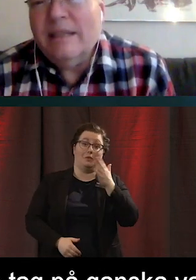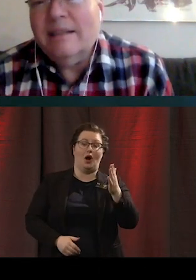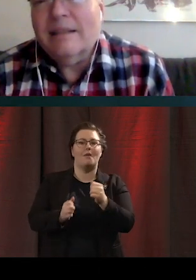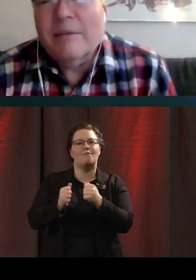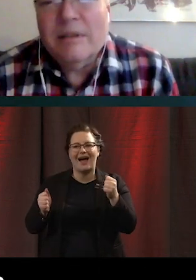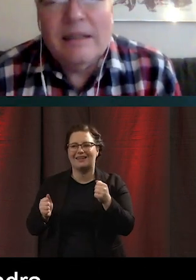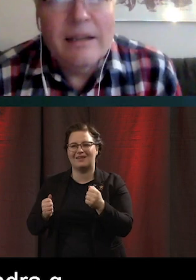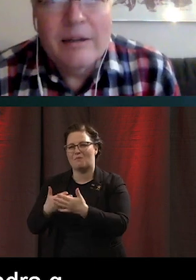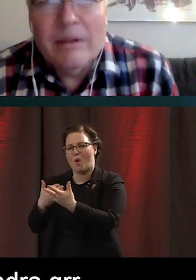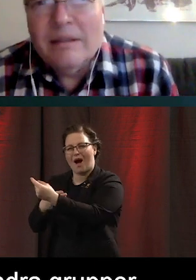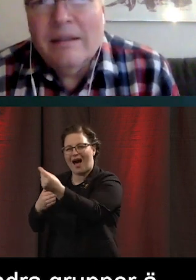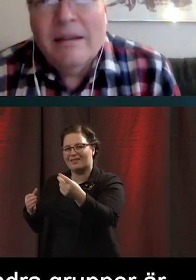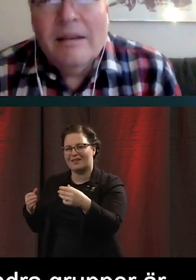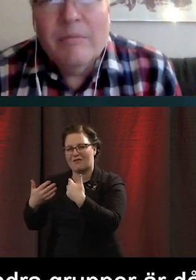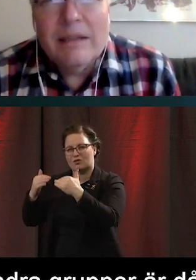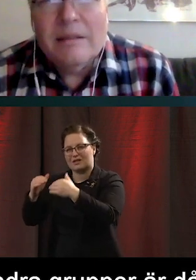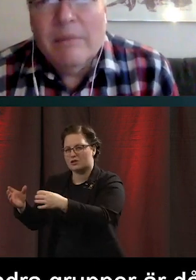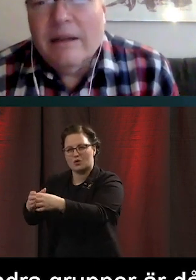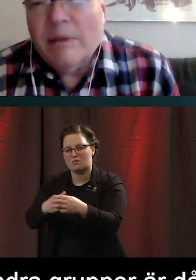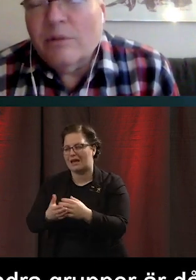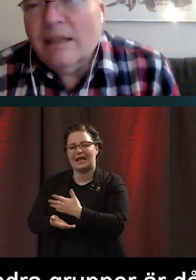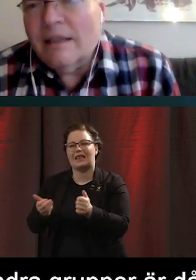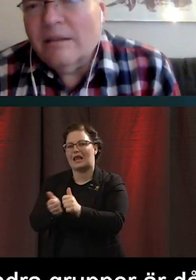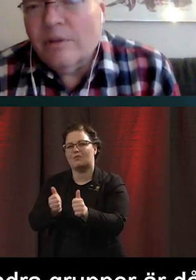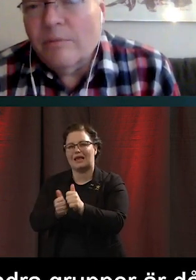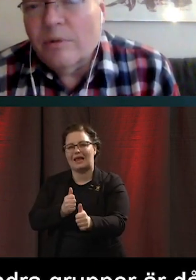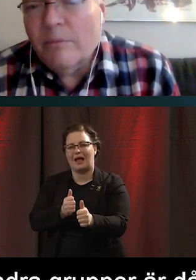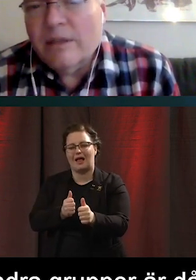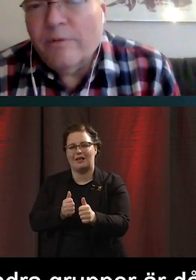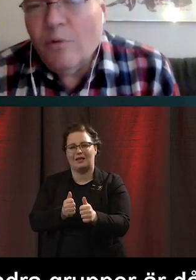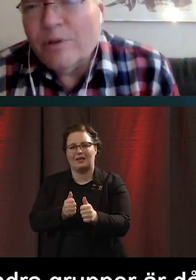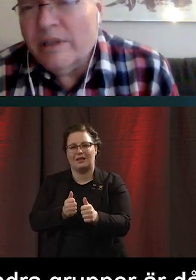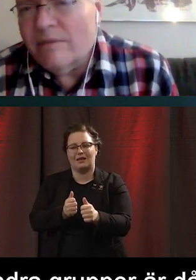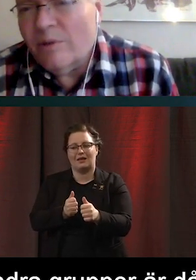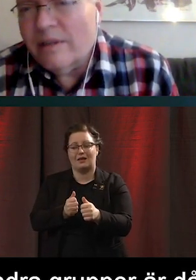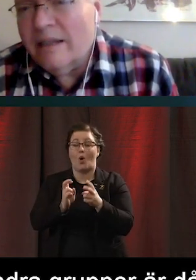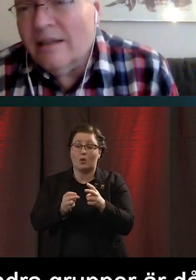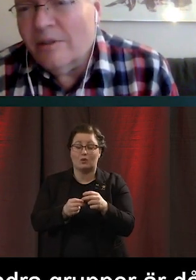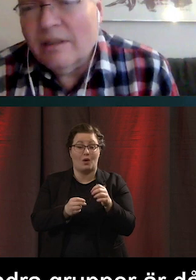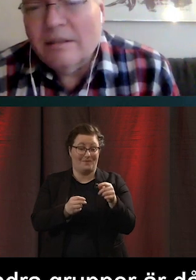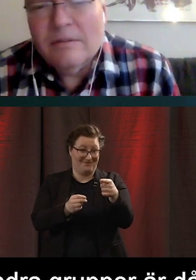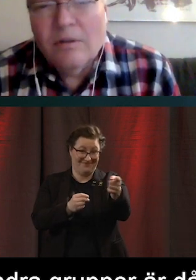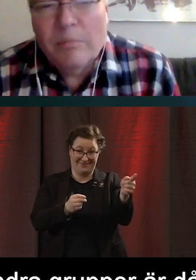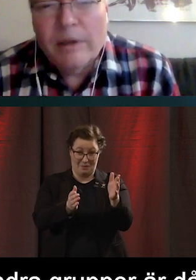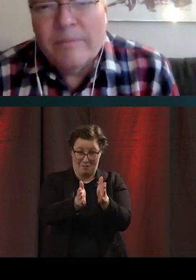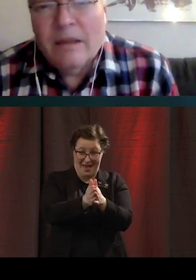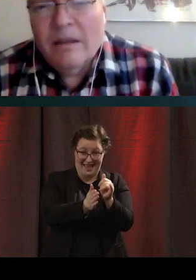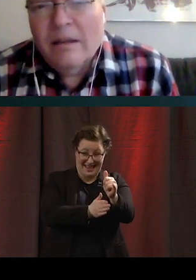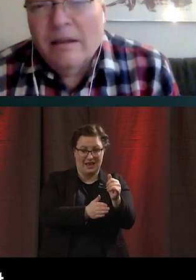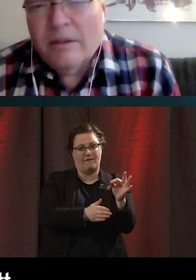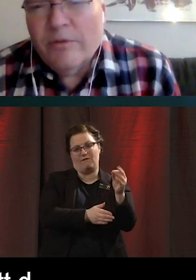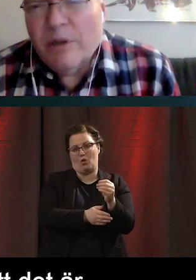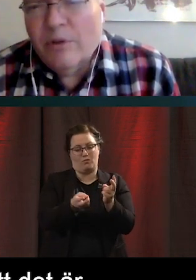grupper blir inte representerade riktigt med den metodiken. de blir så få så det är svårt att säga någonting om det.